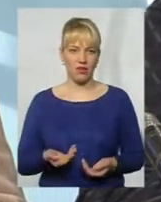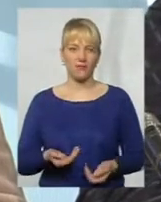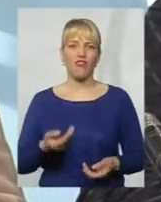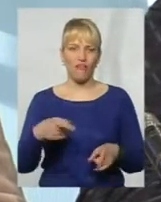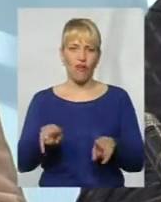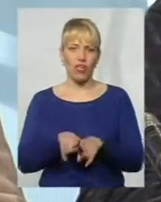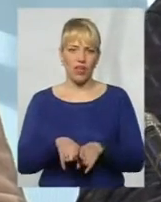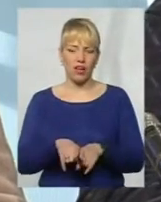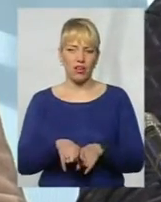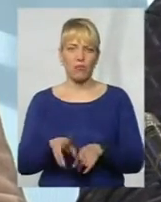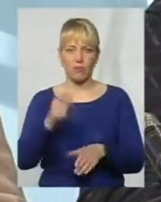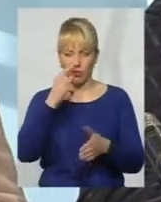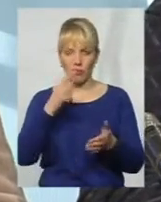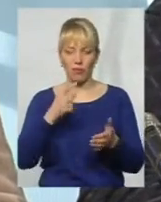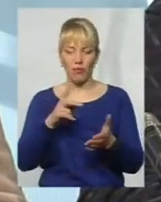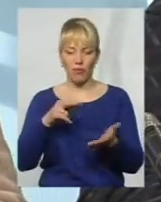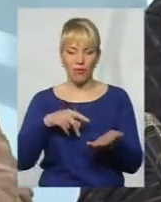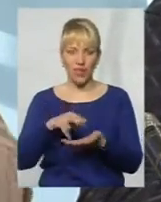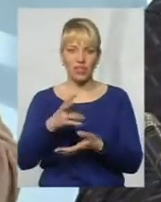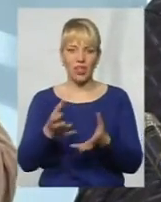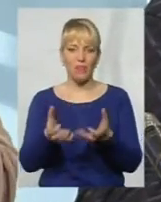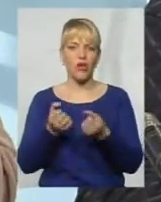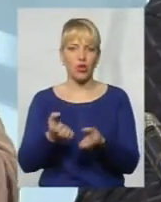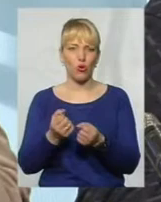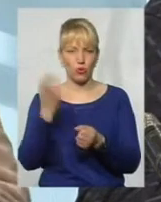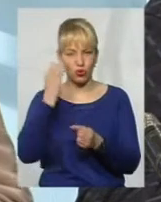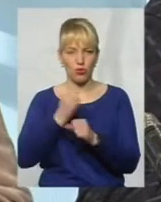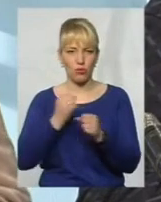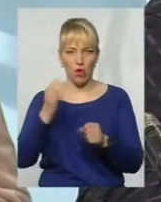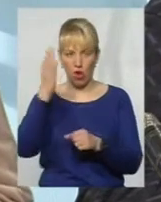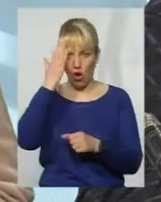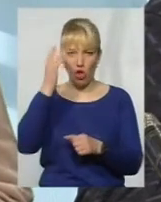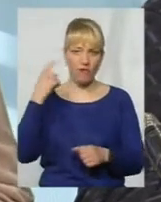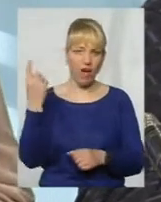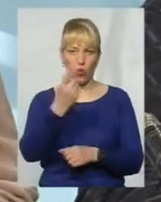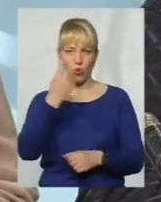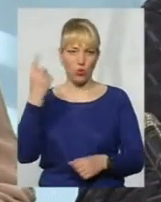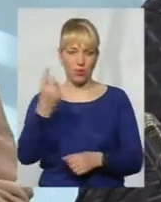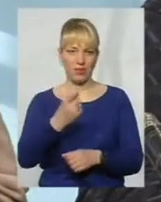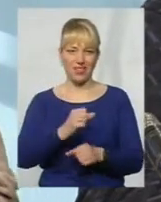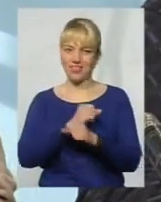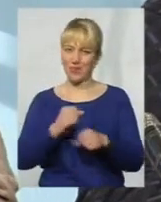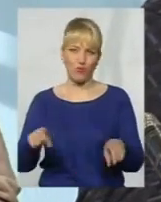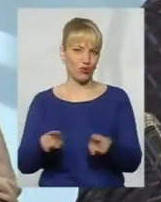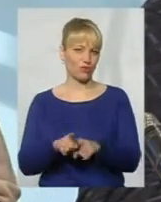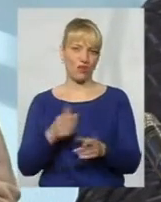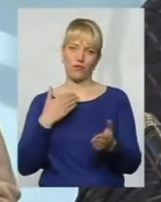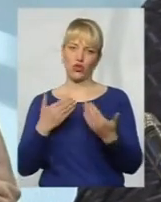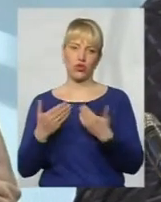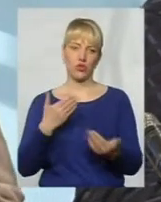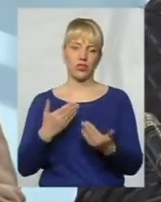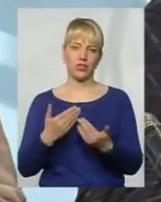коли прийдеш прийом чорнобильців, послухаєш, голова кругом йде. Не можна так відноситись.